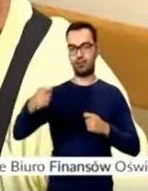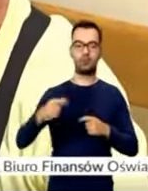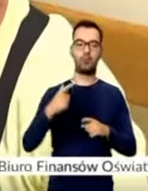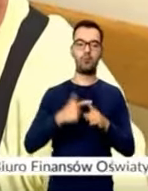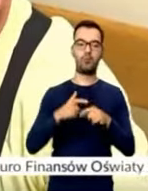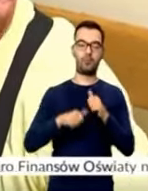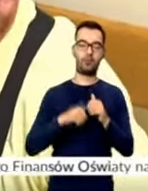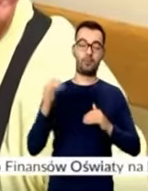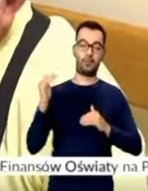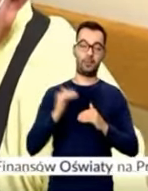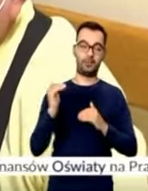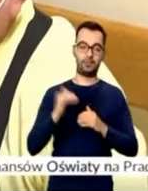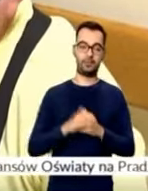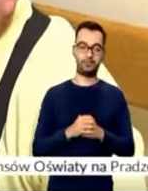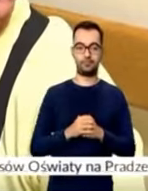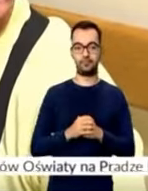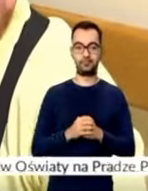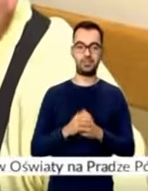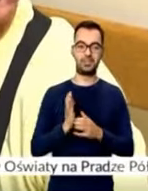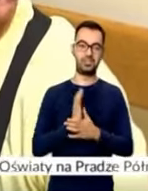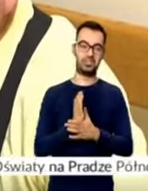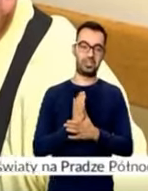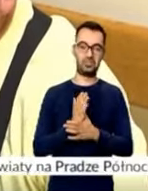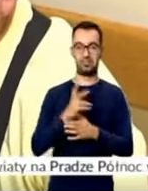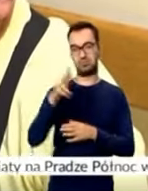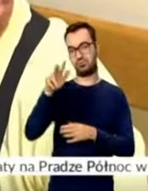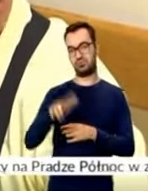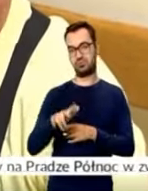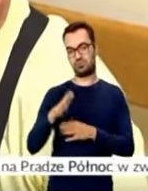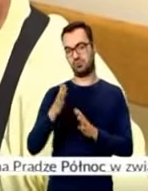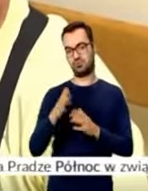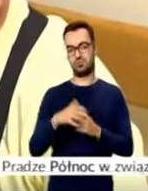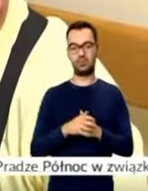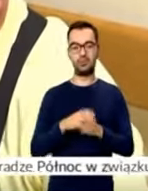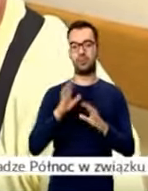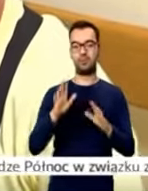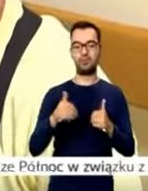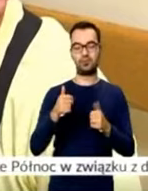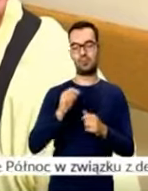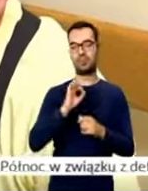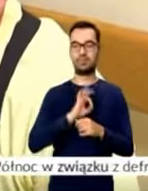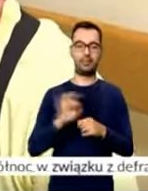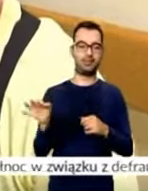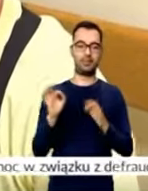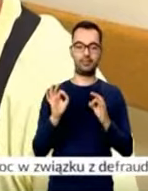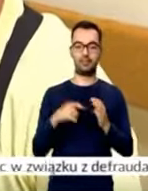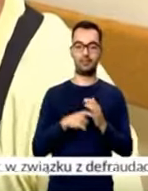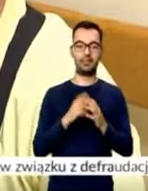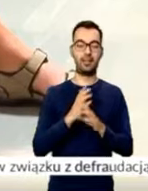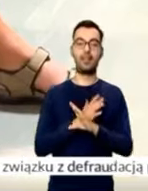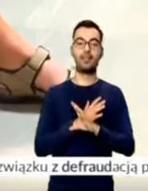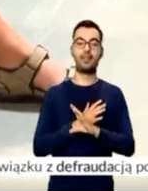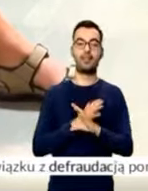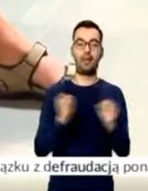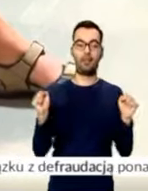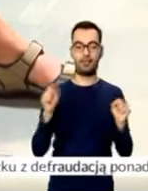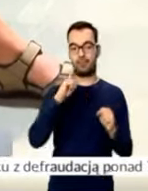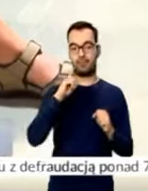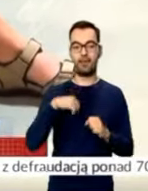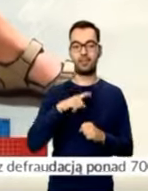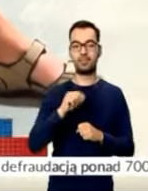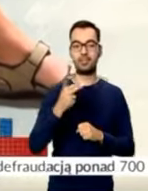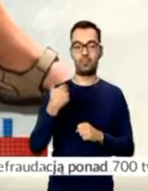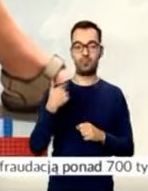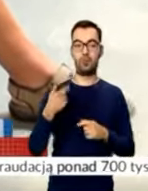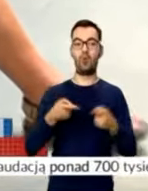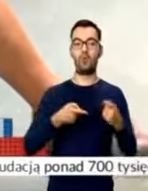roku to jest minimum, a przeciętna to jest trzy miesiące do jakiegokolwiek specjalisty. W tej chwili to jest tragedia. Pan Zenon w maju